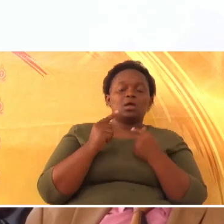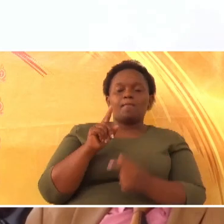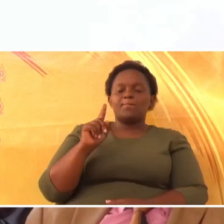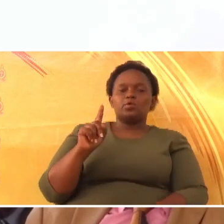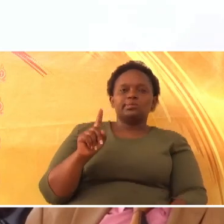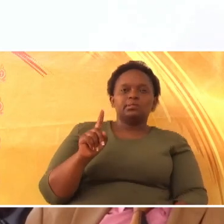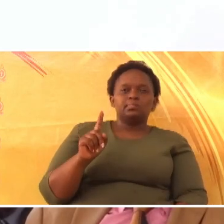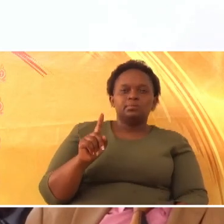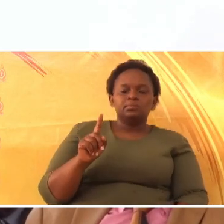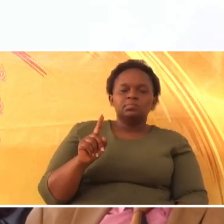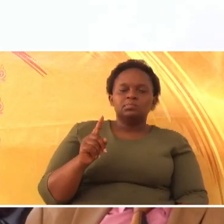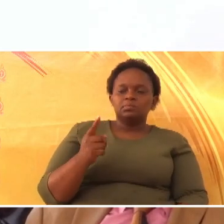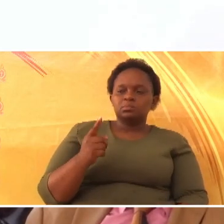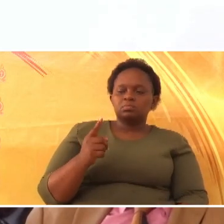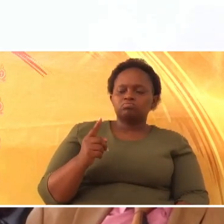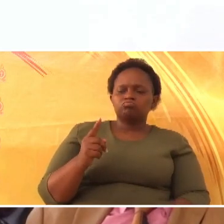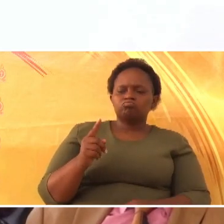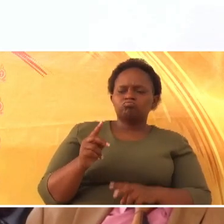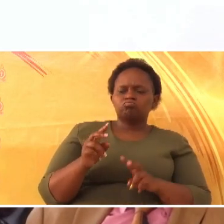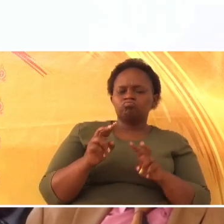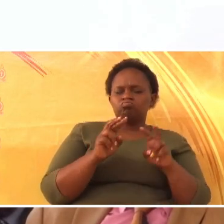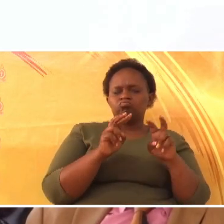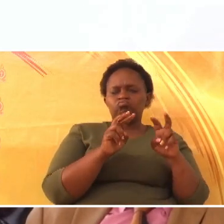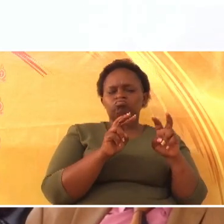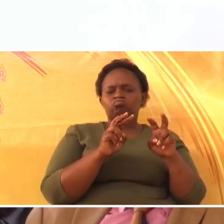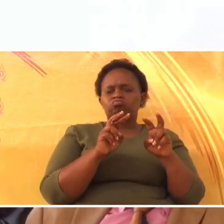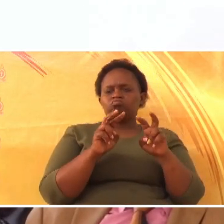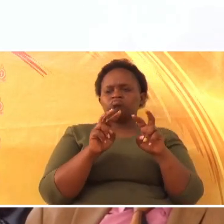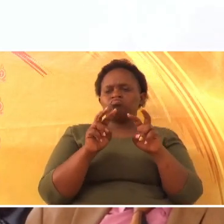aliangalia, kaona,